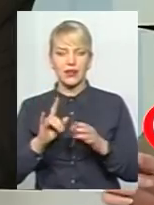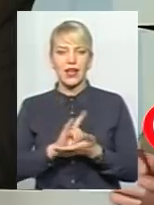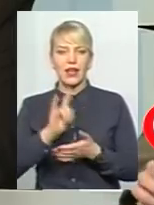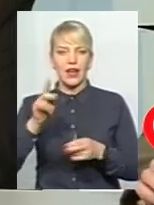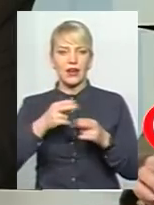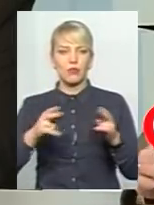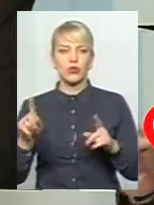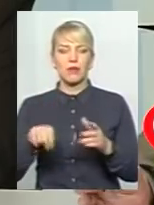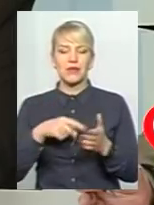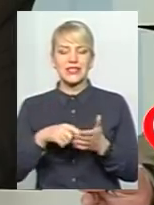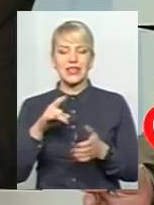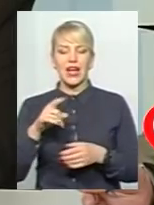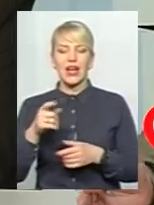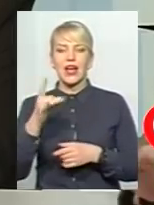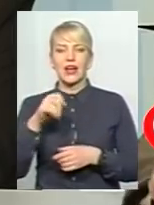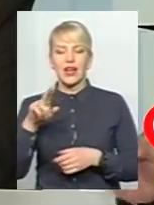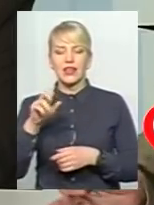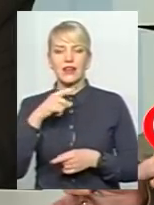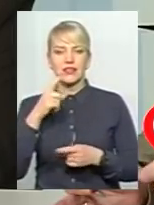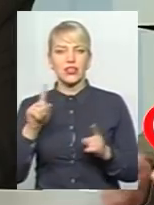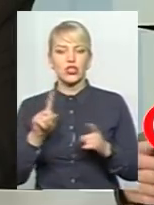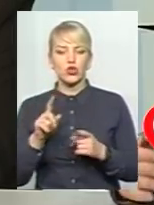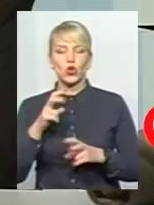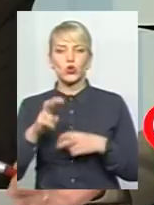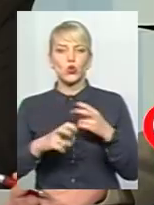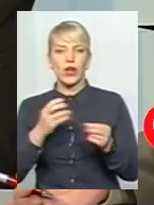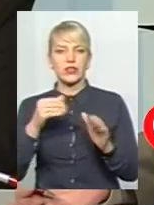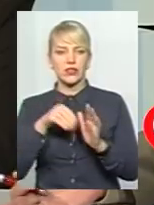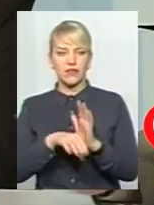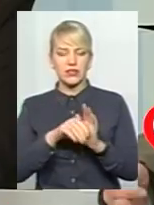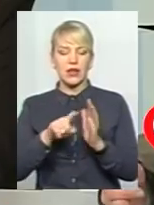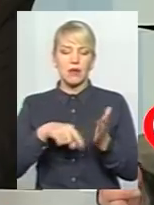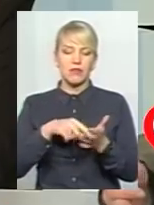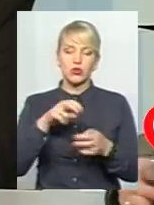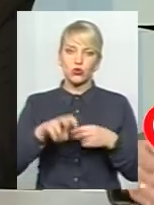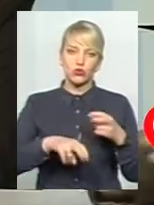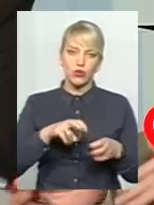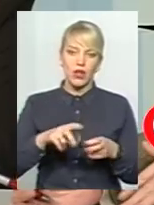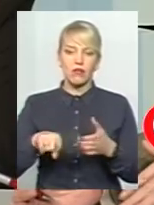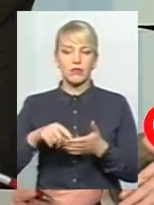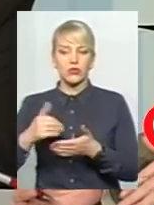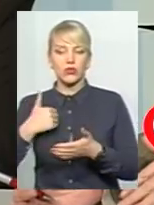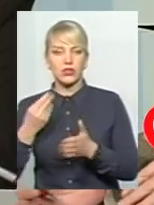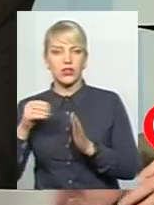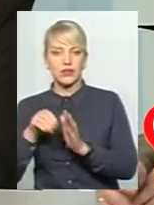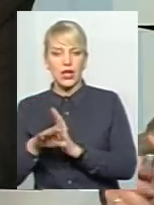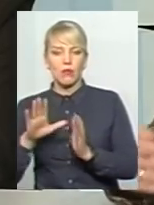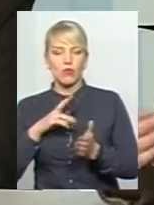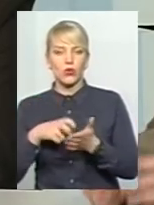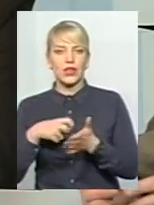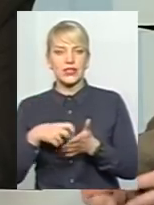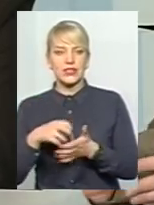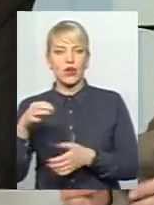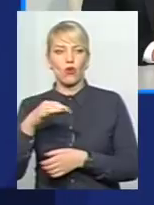обласна рада щось сказала, що шукає інвестора. Шукали, шукали. Місто ніби захотіло бути інвестором. Я бачив, йшли листи в обласну раду,